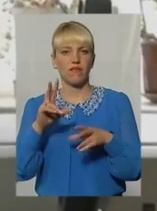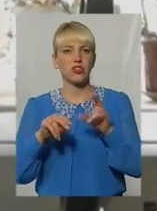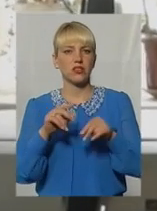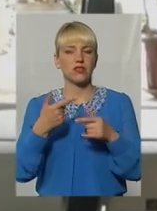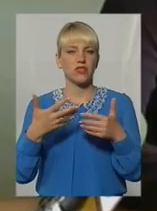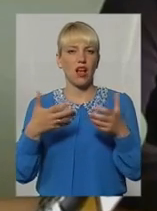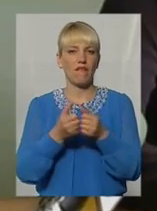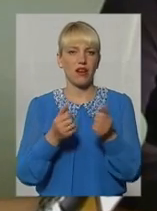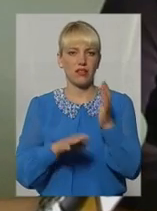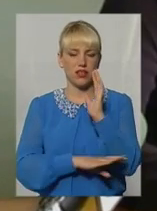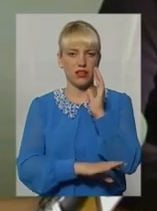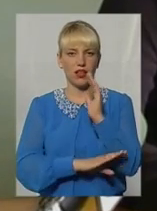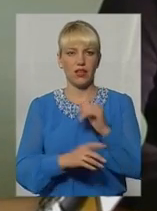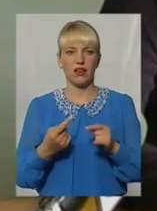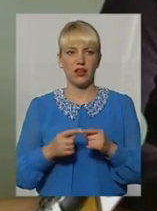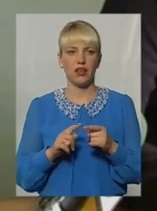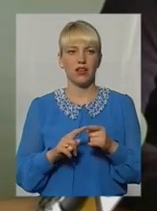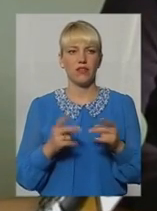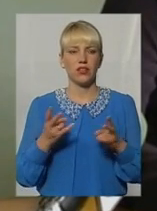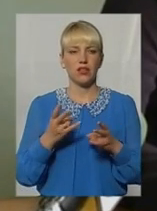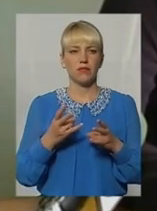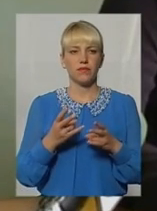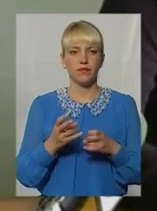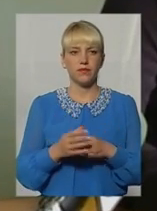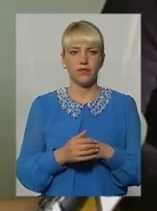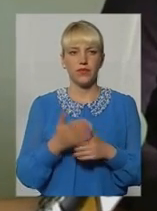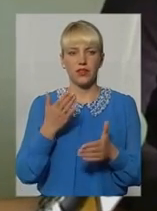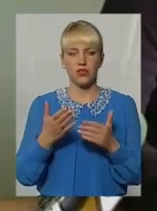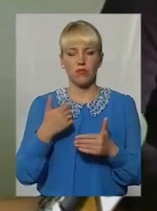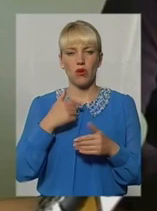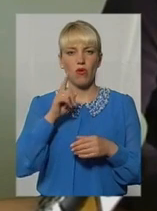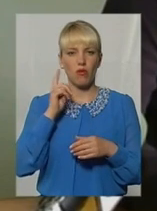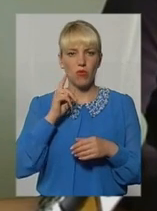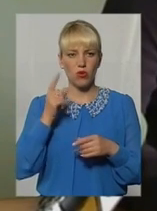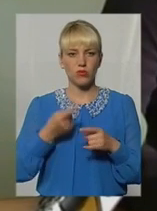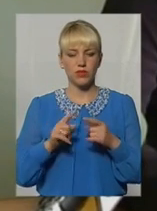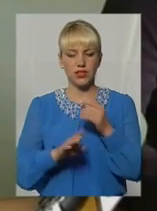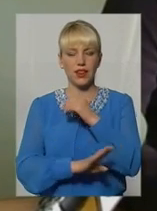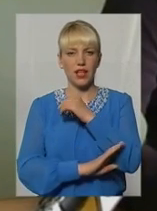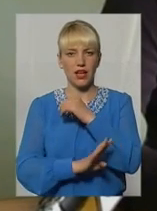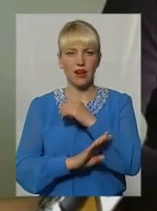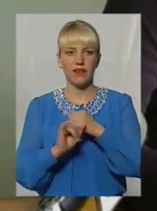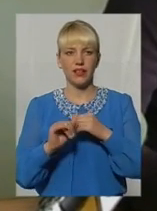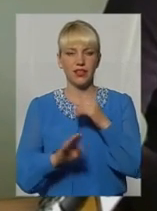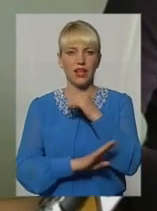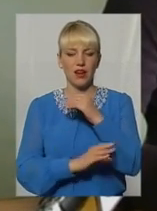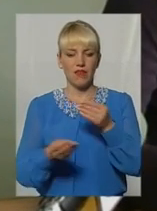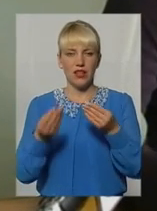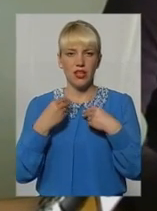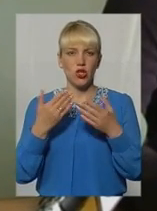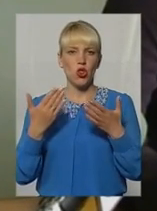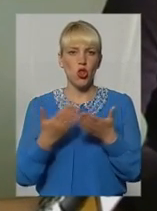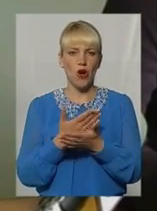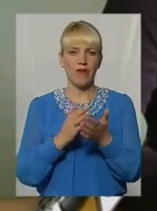процедура омолодження служить для того, для збільшення експлуатаційного віку дерев. Тобто, ми їх омолоджуємо, і цим дерева дають новий приріст, дають